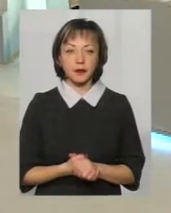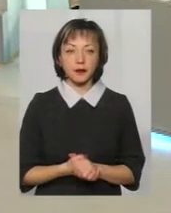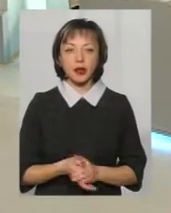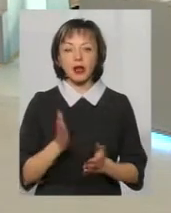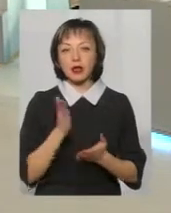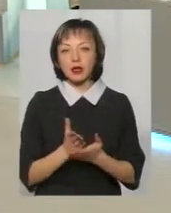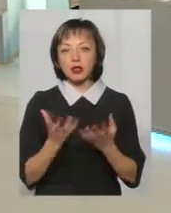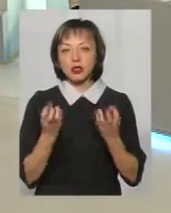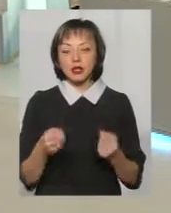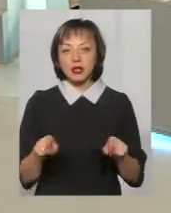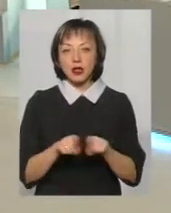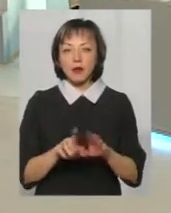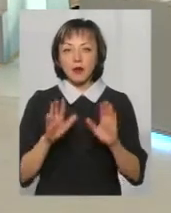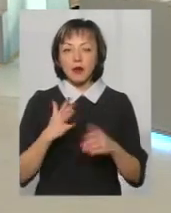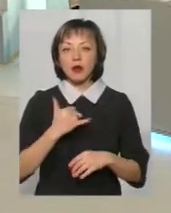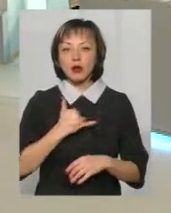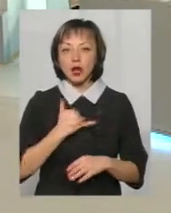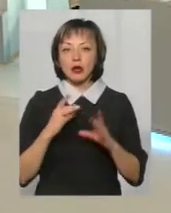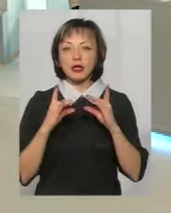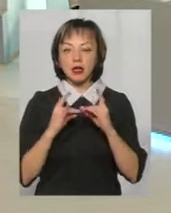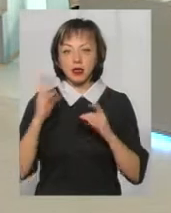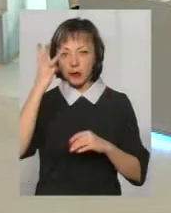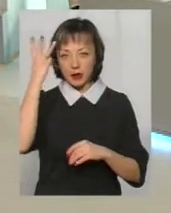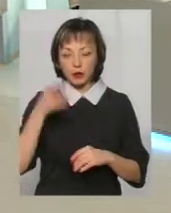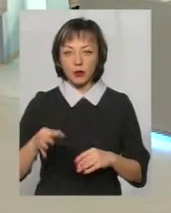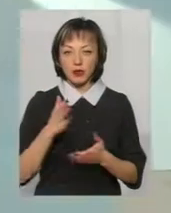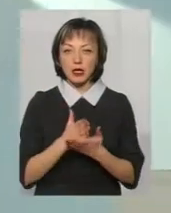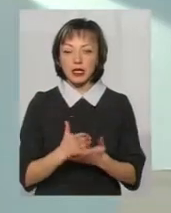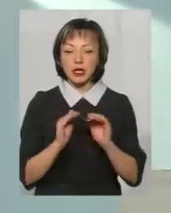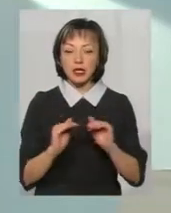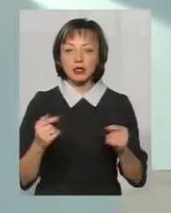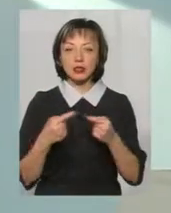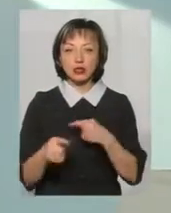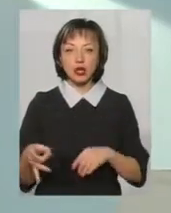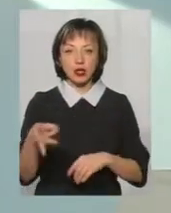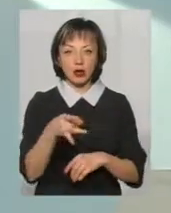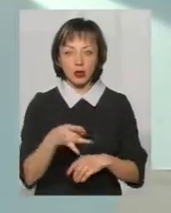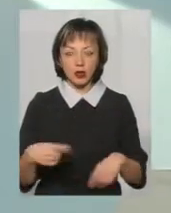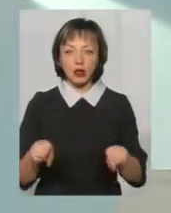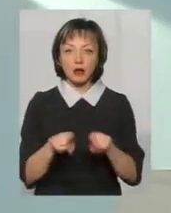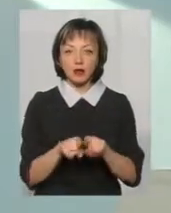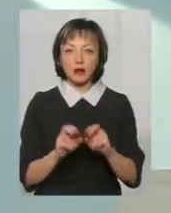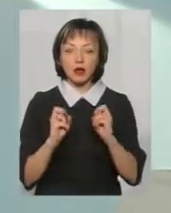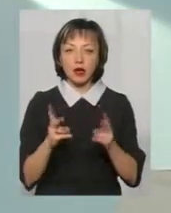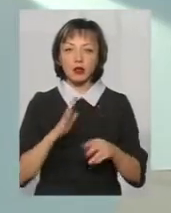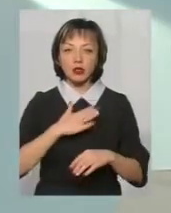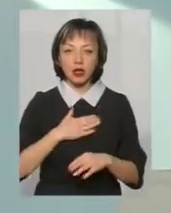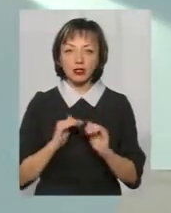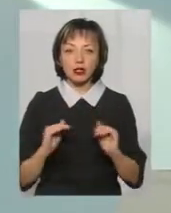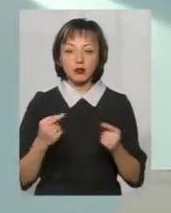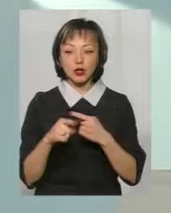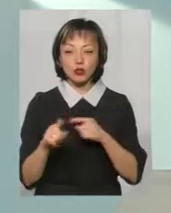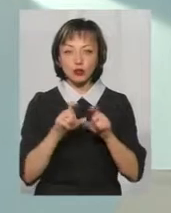Є ще такий момент, що в наших інтернатах Хмельницької області є діти з інших регіонів. Так само, як і наші діти є в